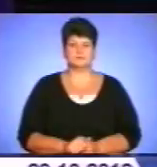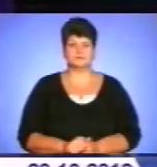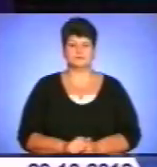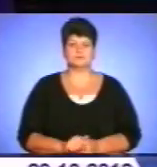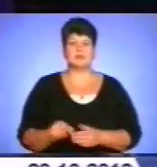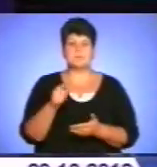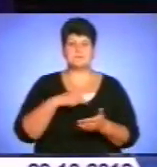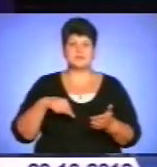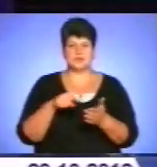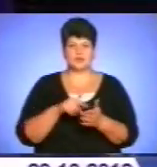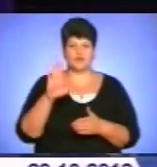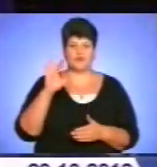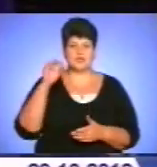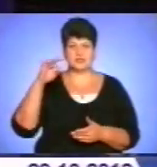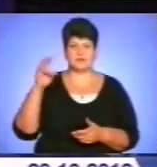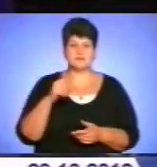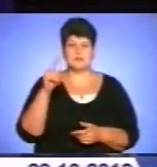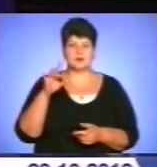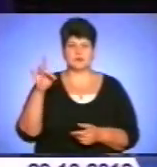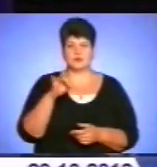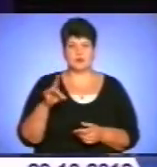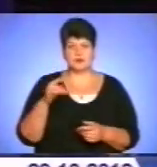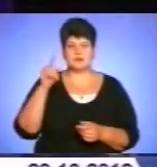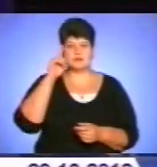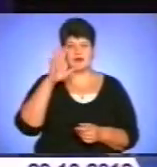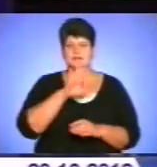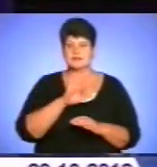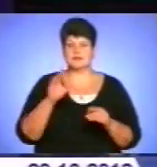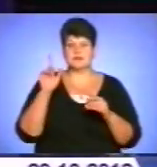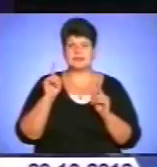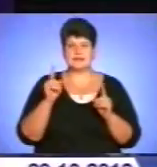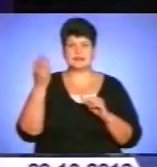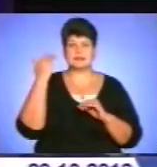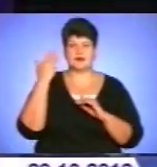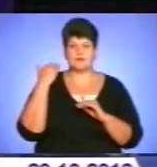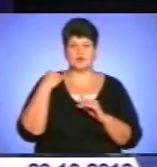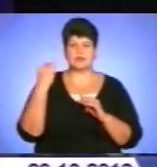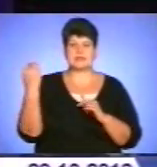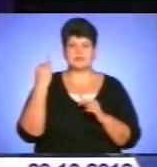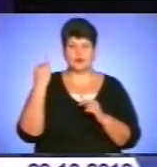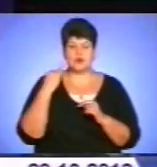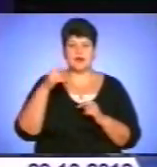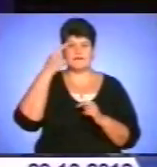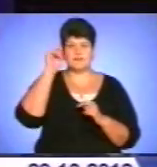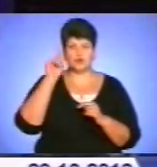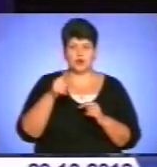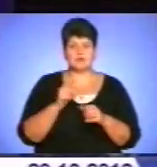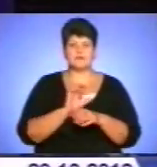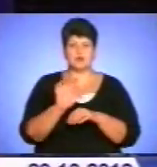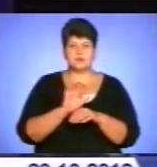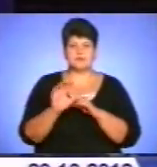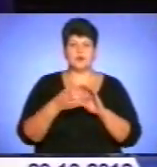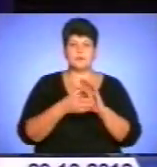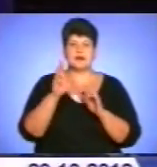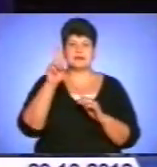Містечко Вишнівець Баразького району славиться не лише давньою історією. Відоме воно і завдяки виробництву цегли, про високу